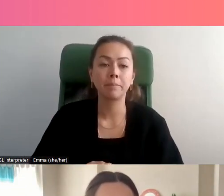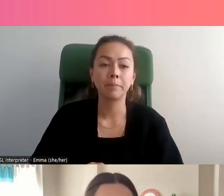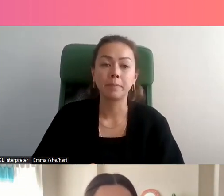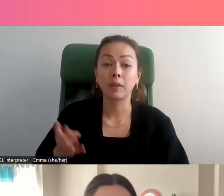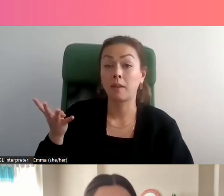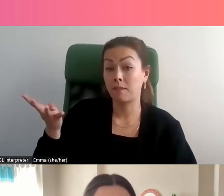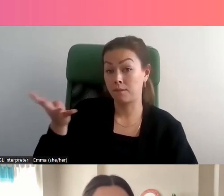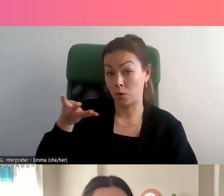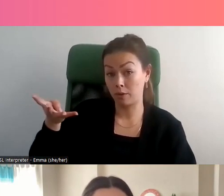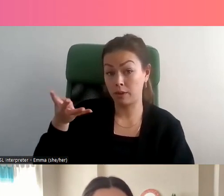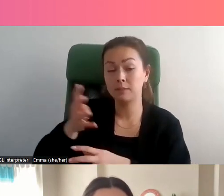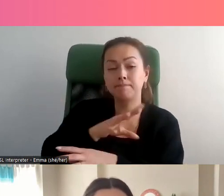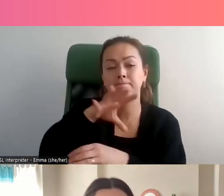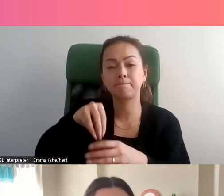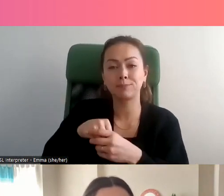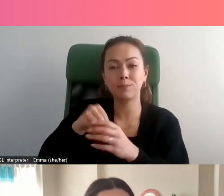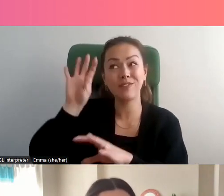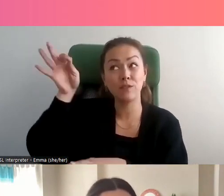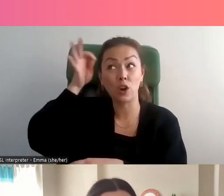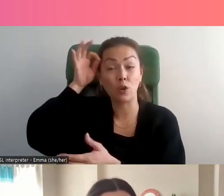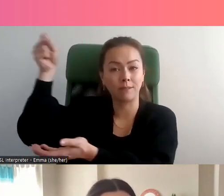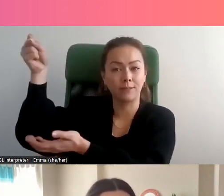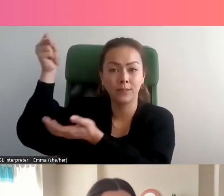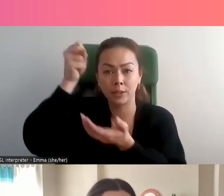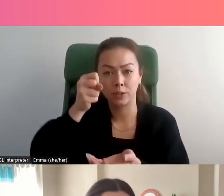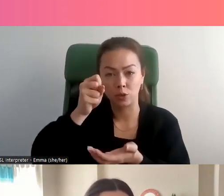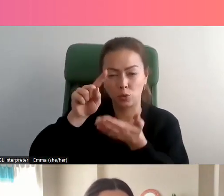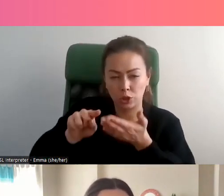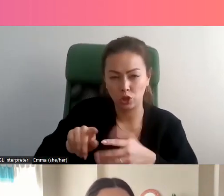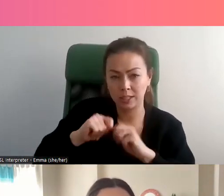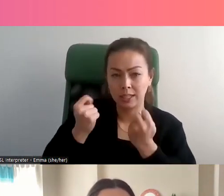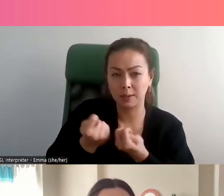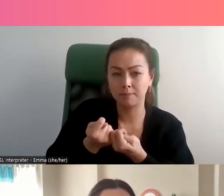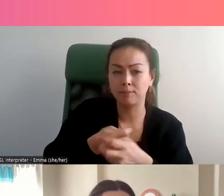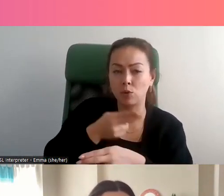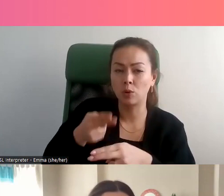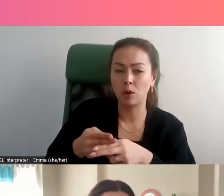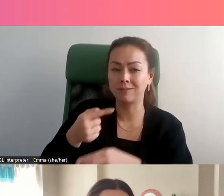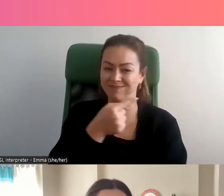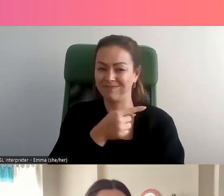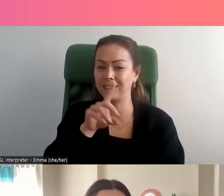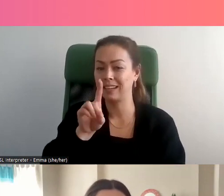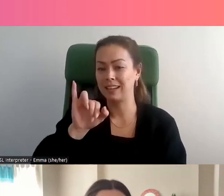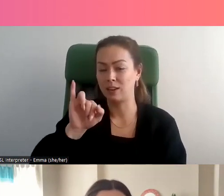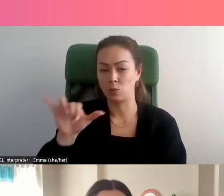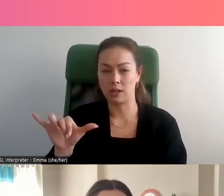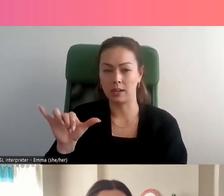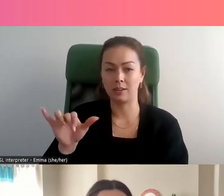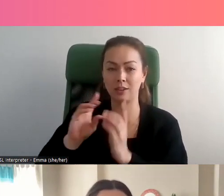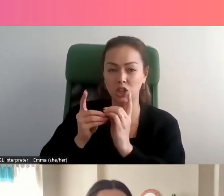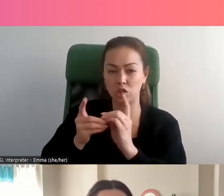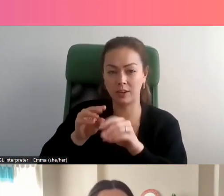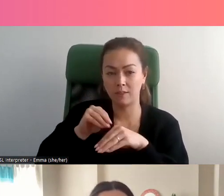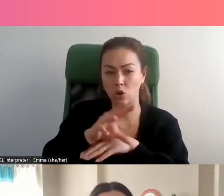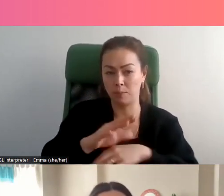Alors, nous faisons partie d'une équipe de recherche financée. Nous nous appelons Digitally Informed Youth ou